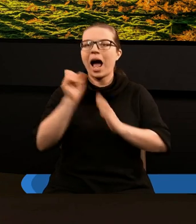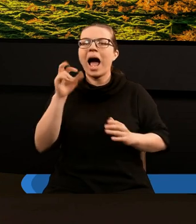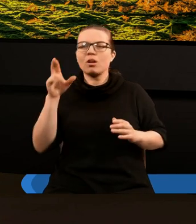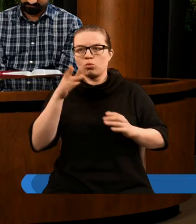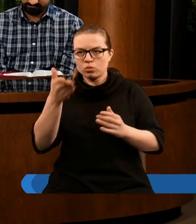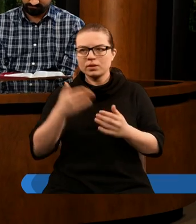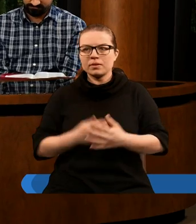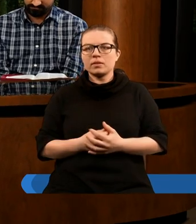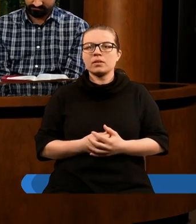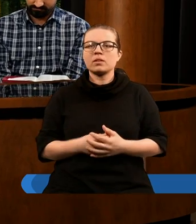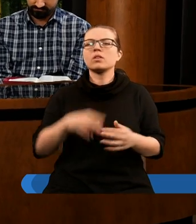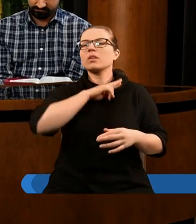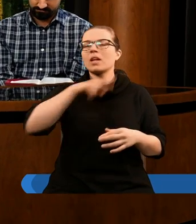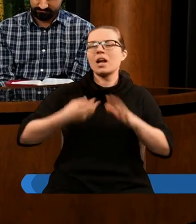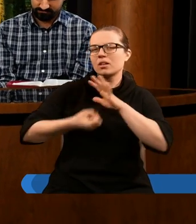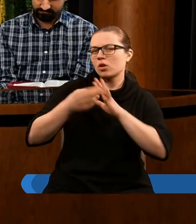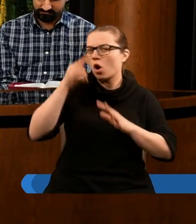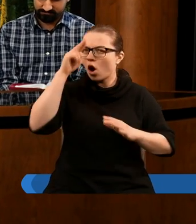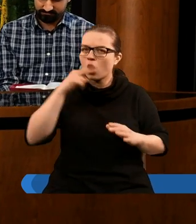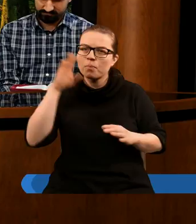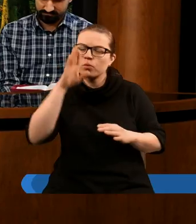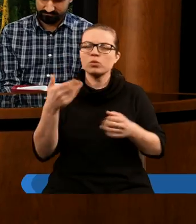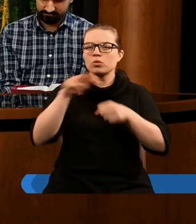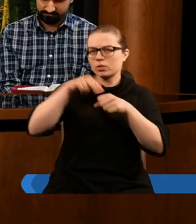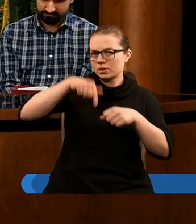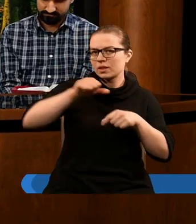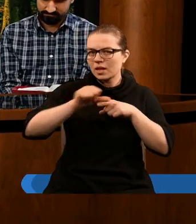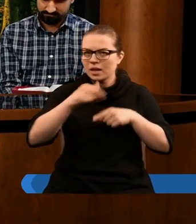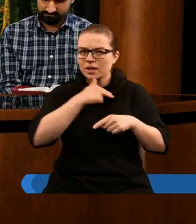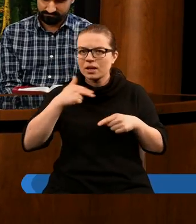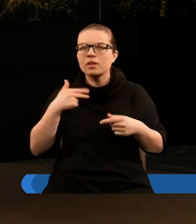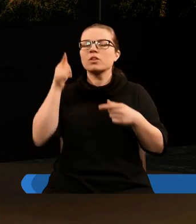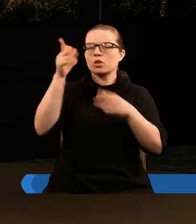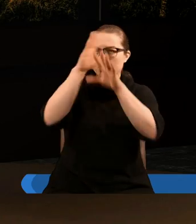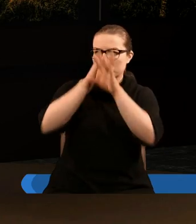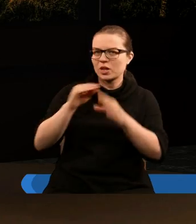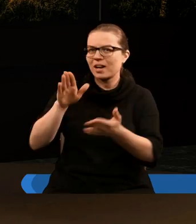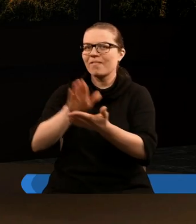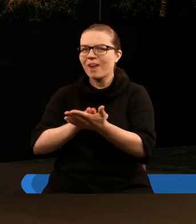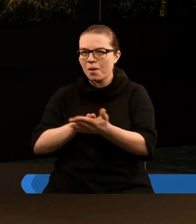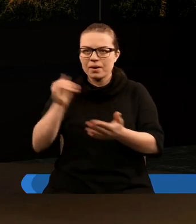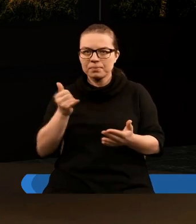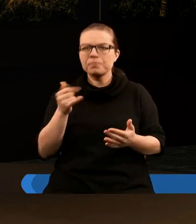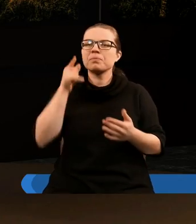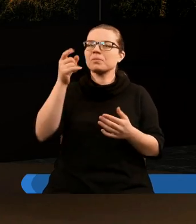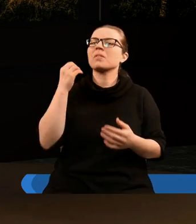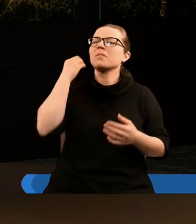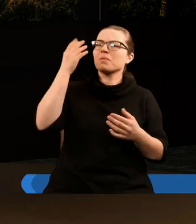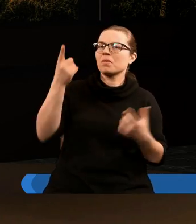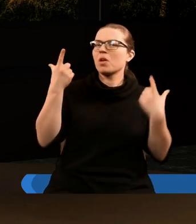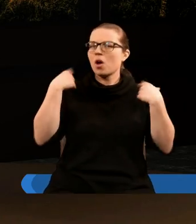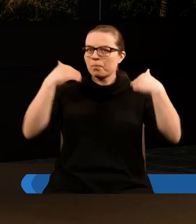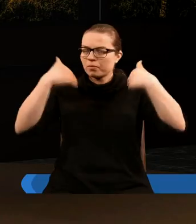Arturem. Nasz drogi Święty Boży, który mieszkasz w niebie, niech we wszystkim będzie Tobie chwała i cześć za Twoją